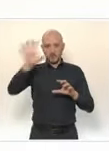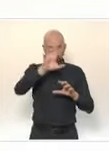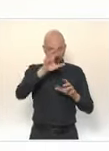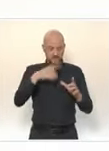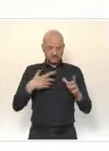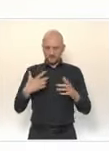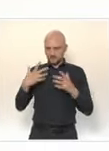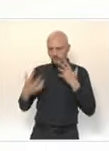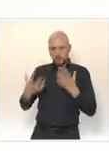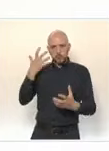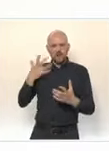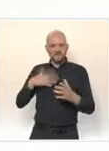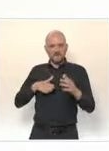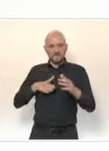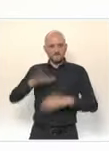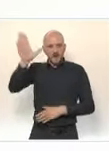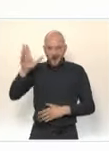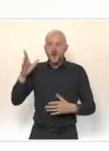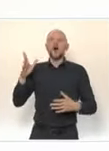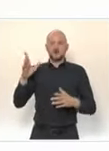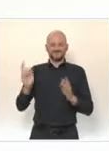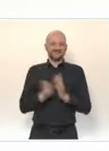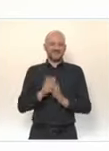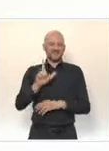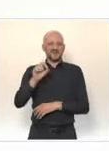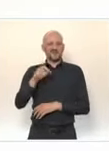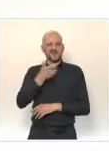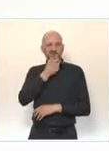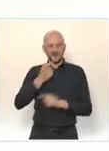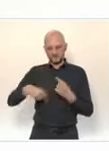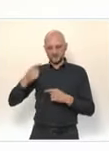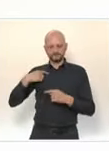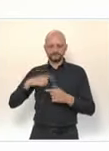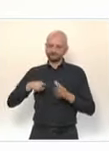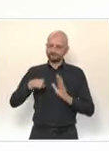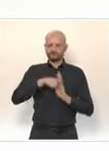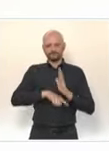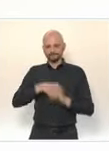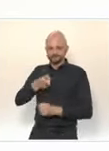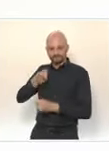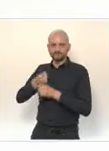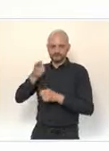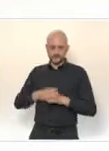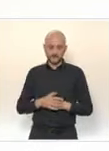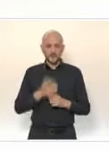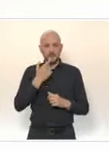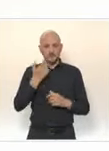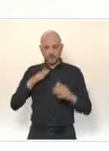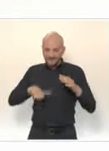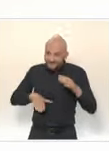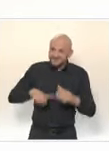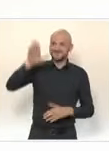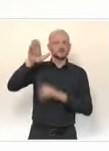pris des mesures anticipées dès le 20 mars dernier. Le pic de la troisième vague semble donc derrière nous